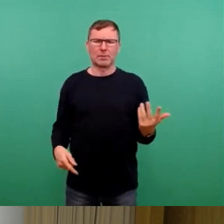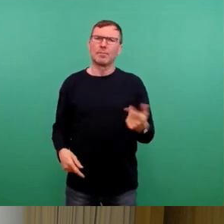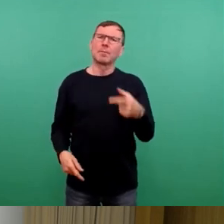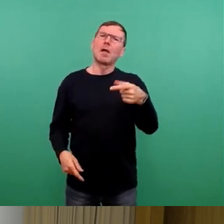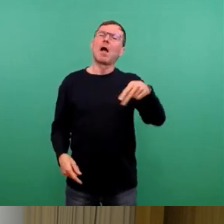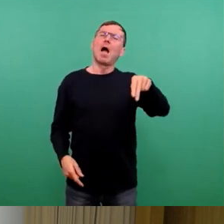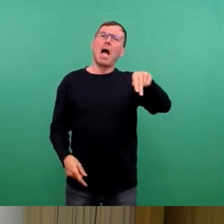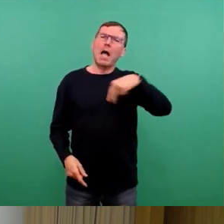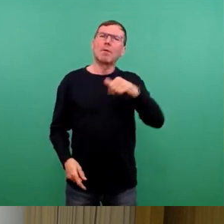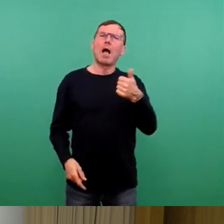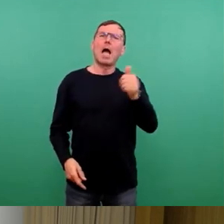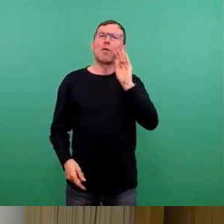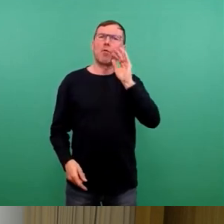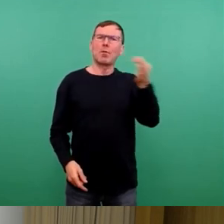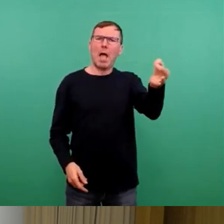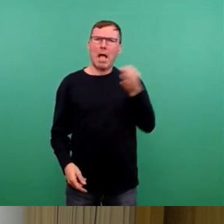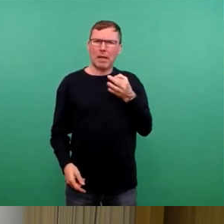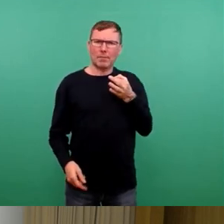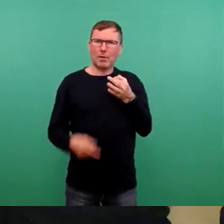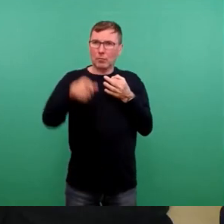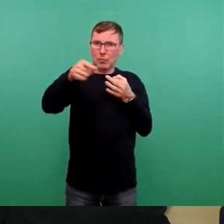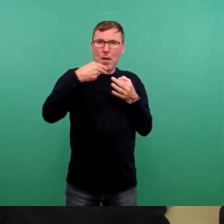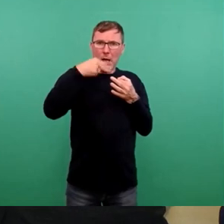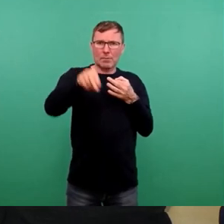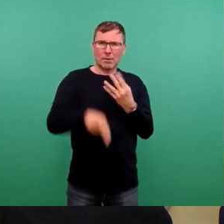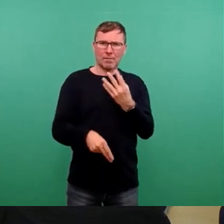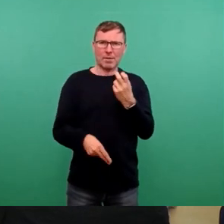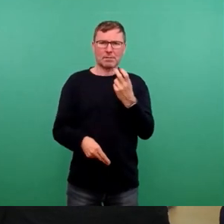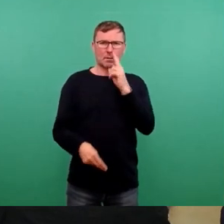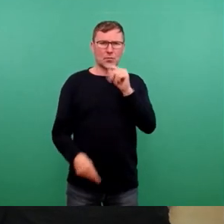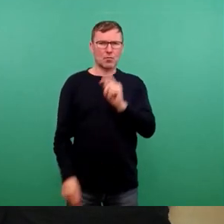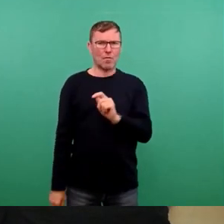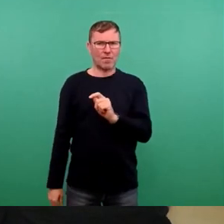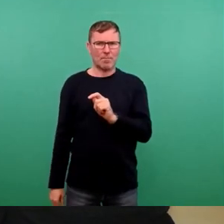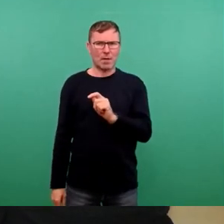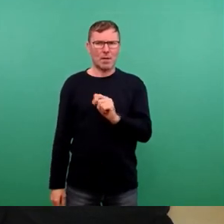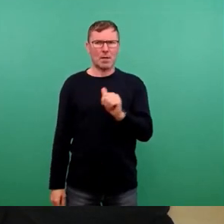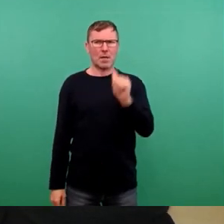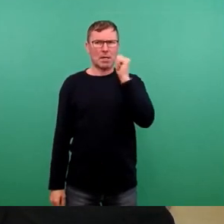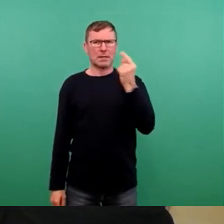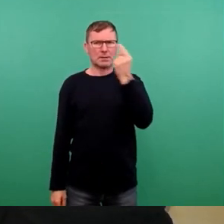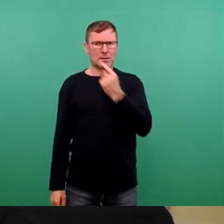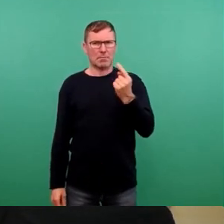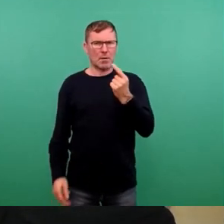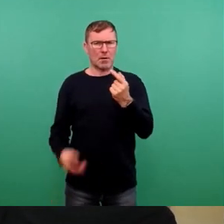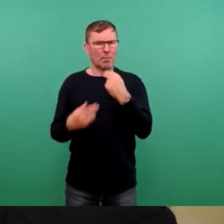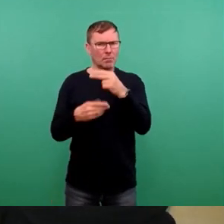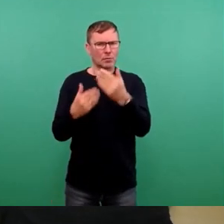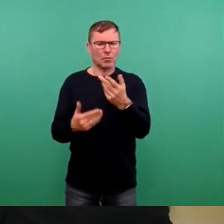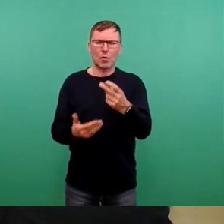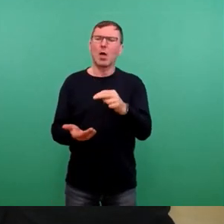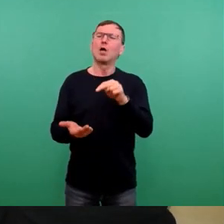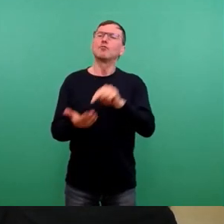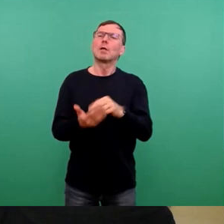Einwohneranfrage zu diesem Thema antworteten Sie am 24. November letzten Jahres wie folgt. Zum Stand 30.